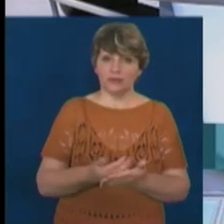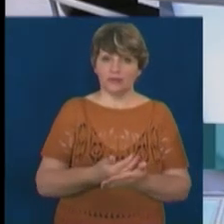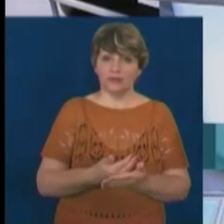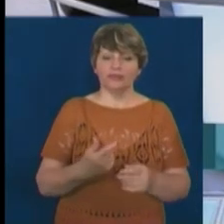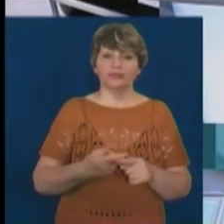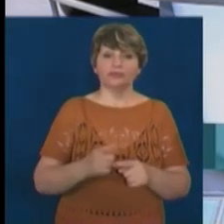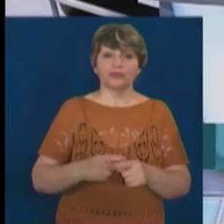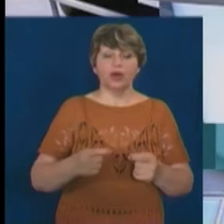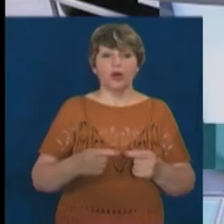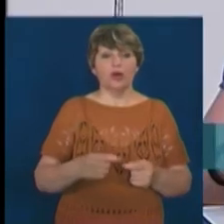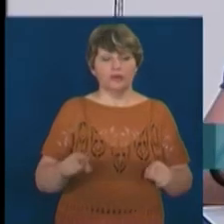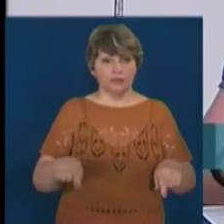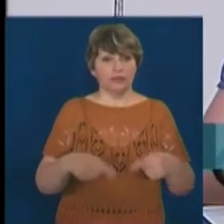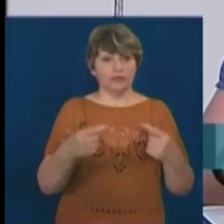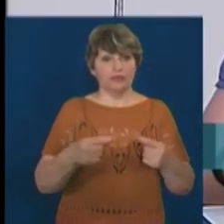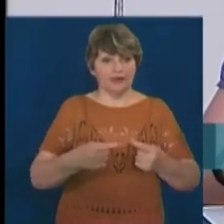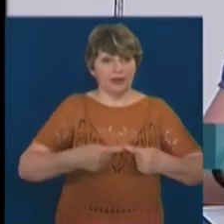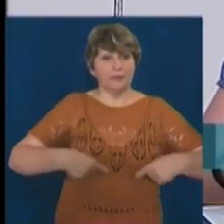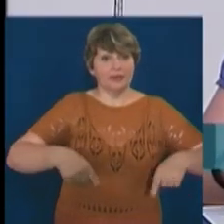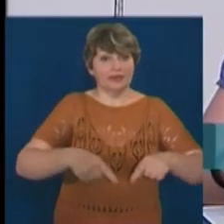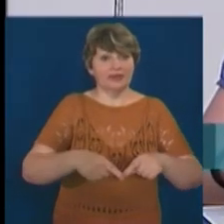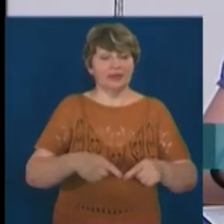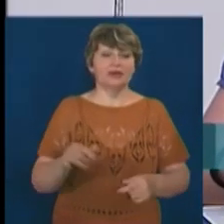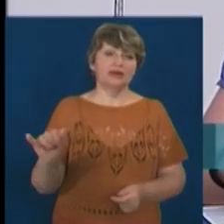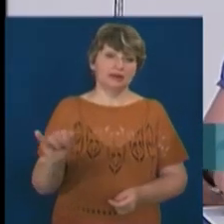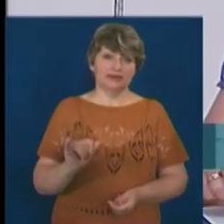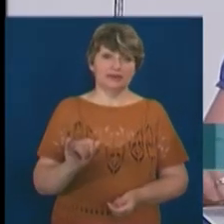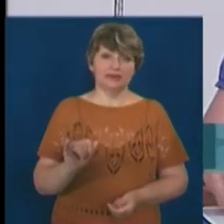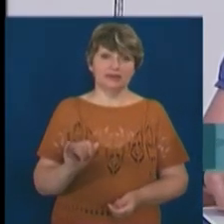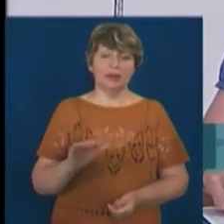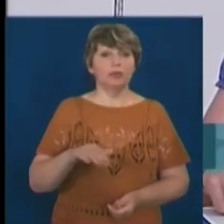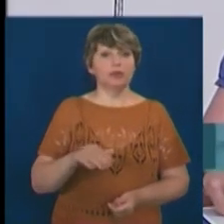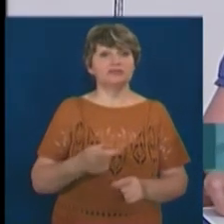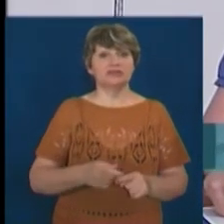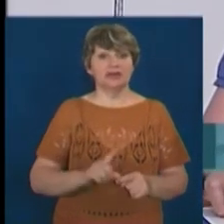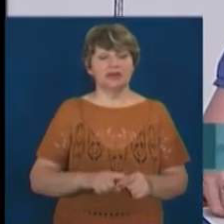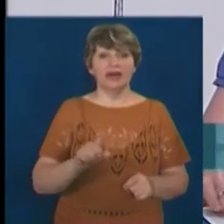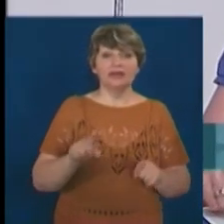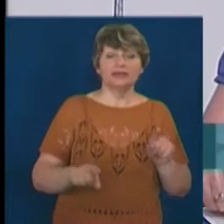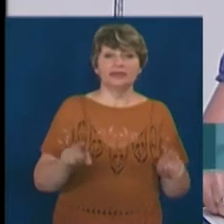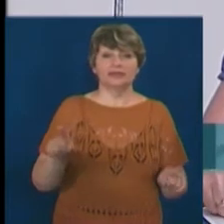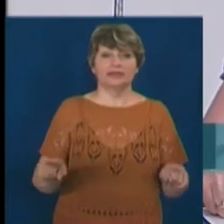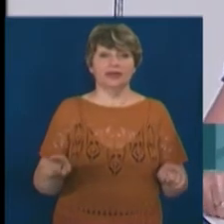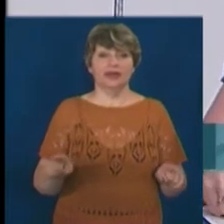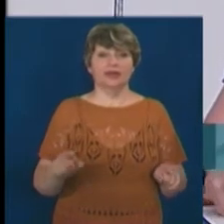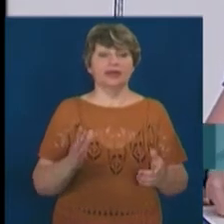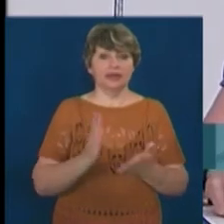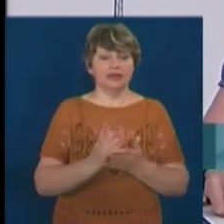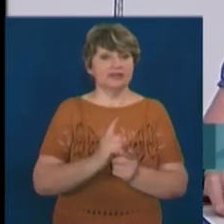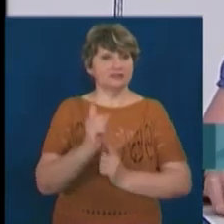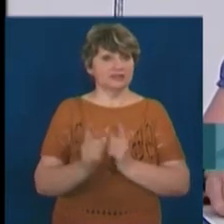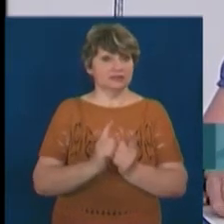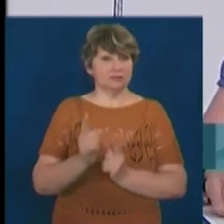спільнота дизайнерів сформувалася навколо цього проєкту. І після того деякі зрушення є. Зараз ми